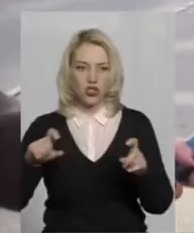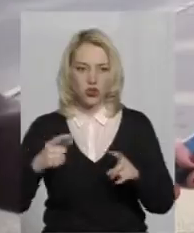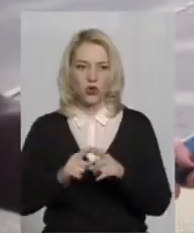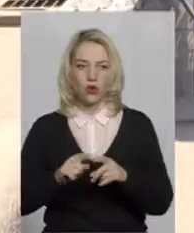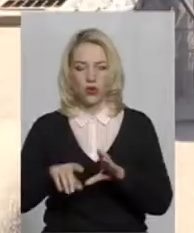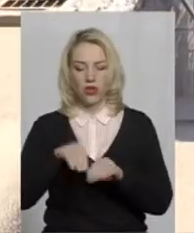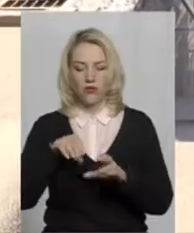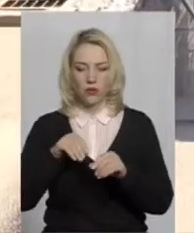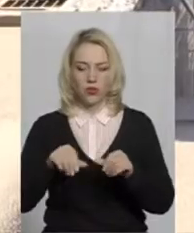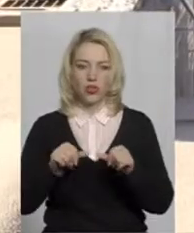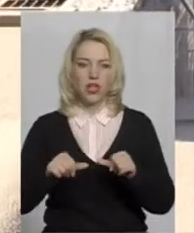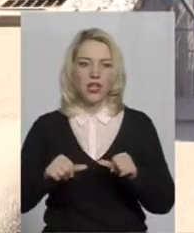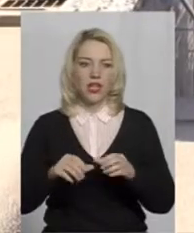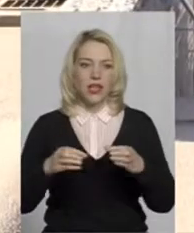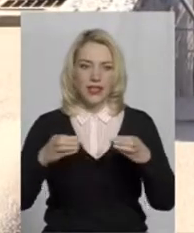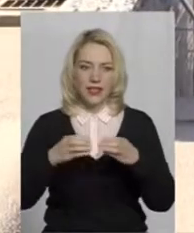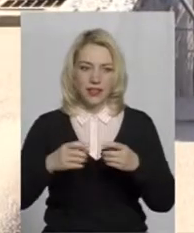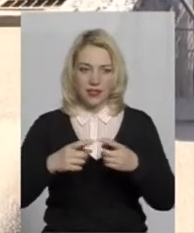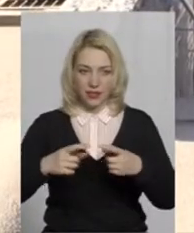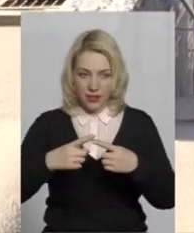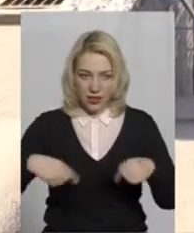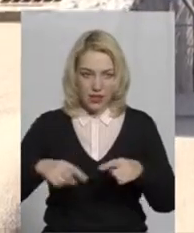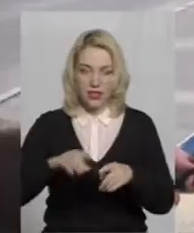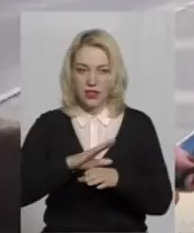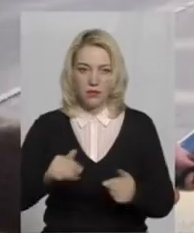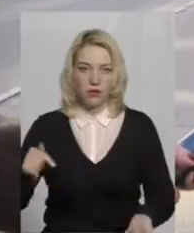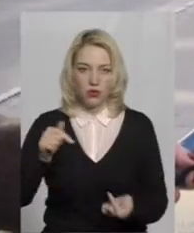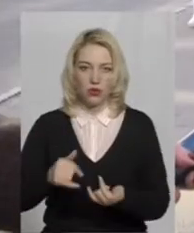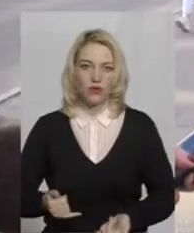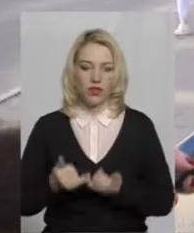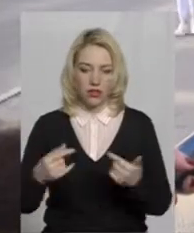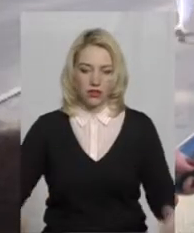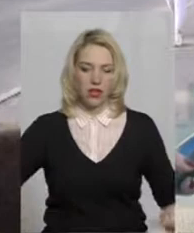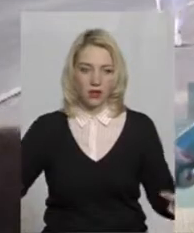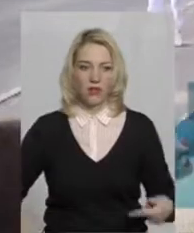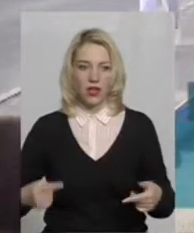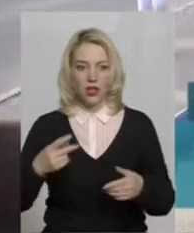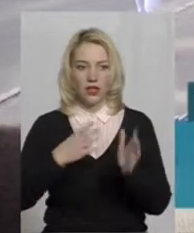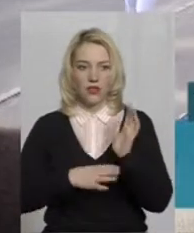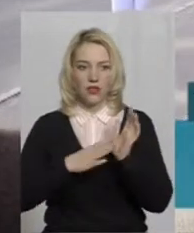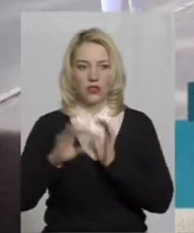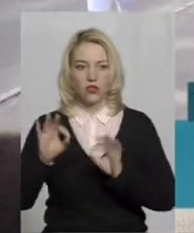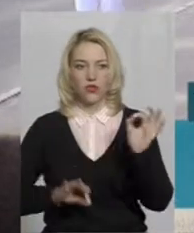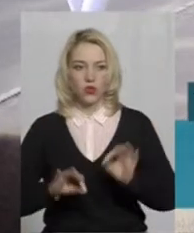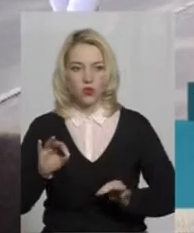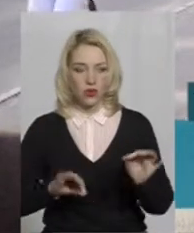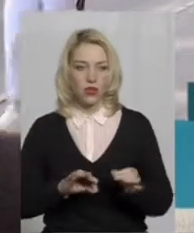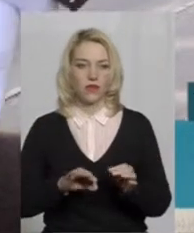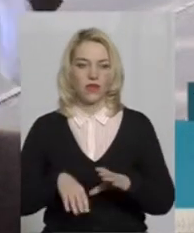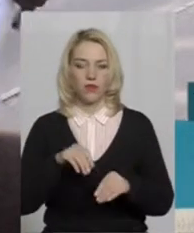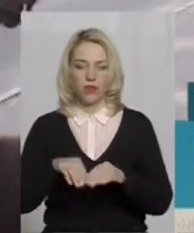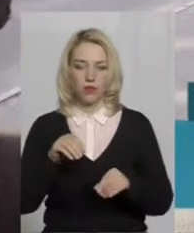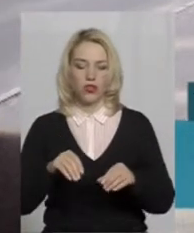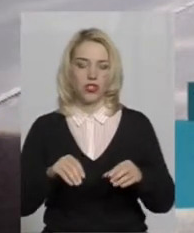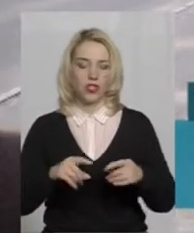виборча дільниця не пристосована для людей з інвалідністю, які пересуваються на візках. Я думаю, що 90% виборчих дільниць